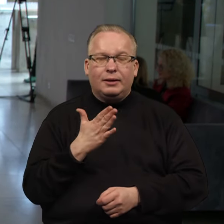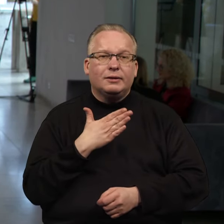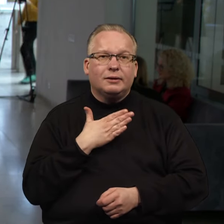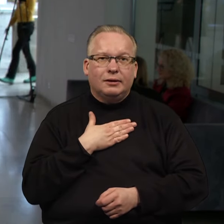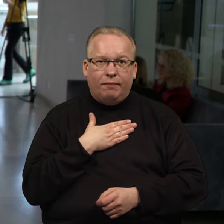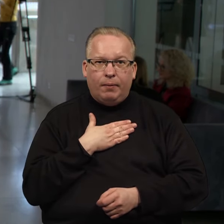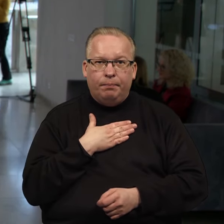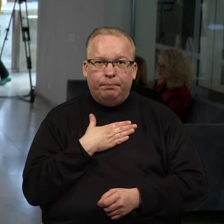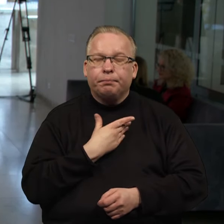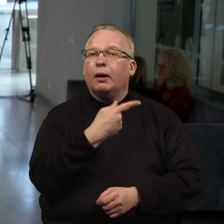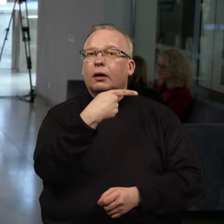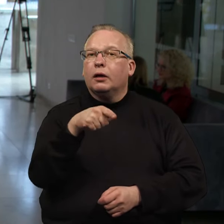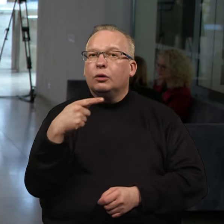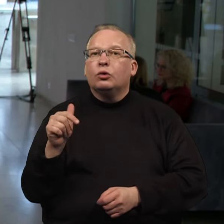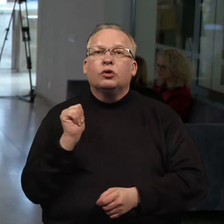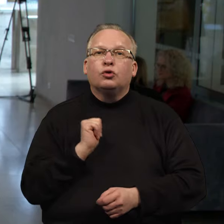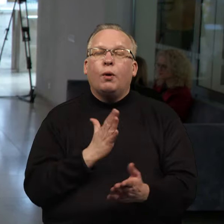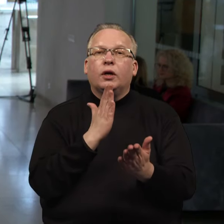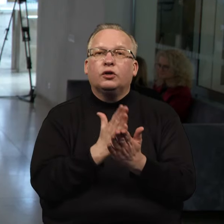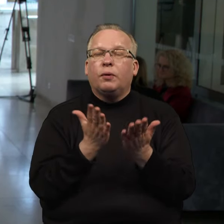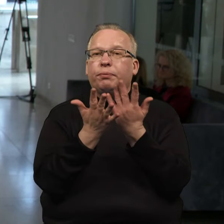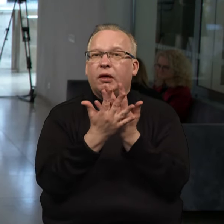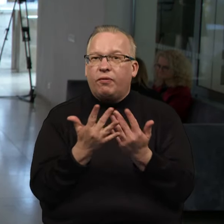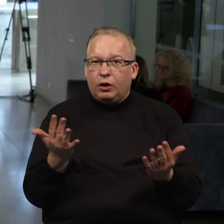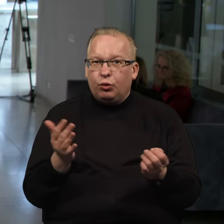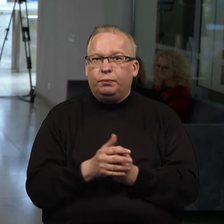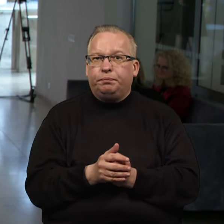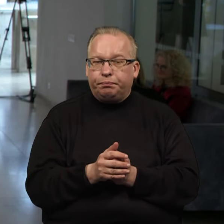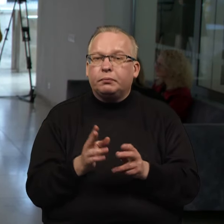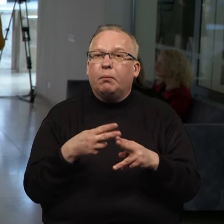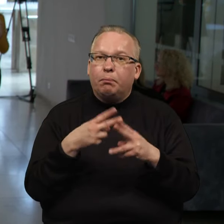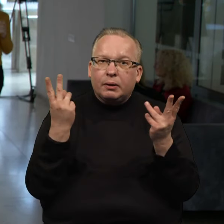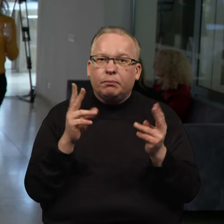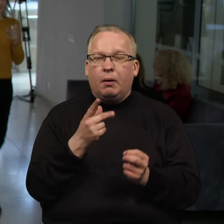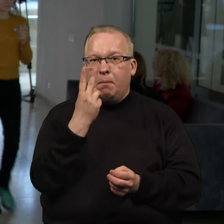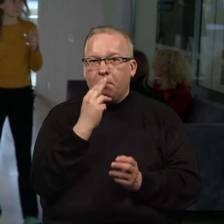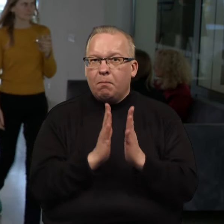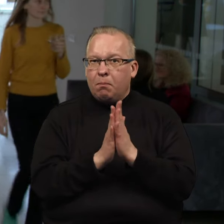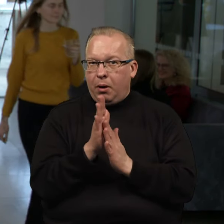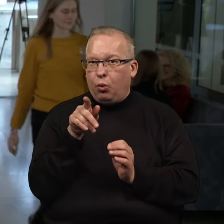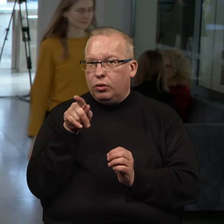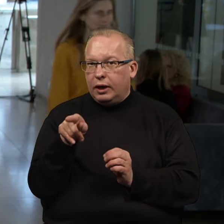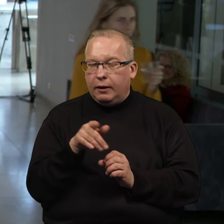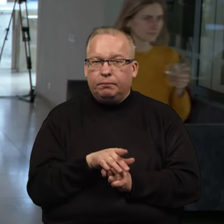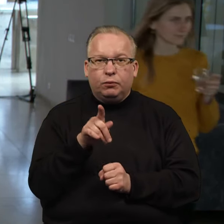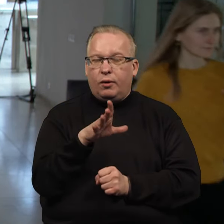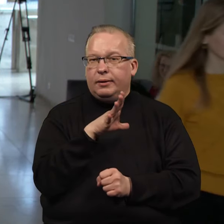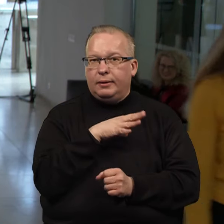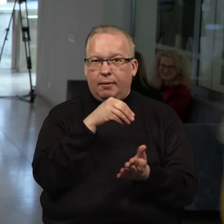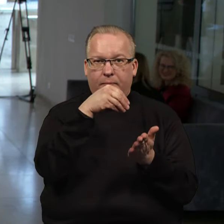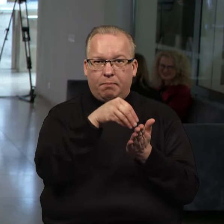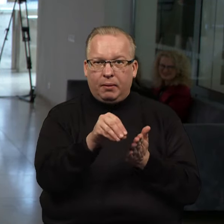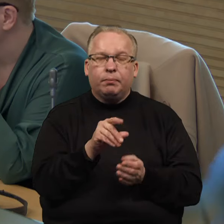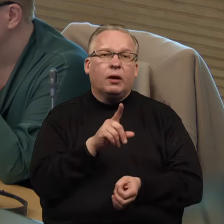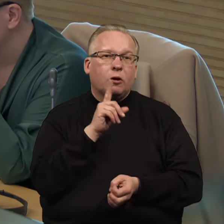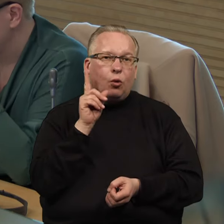kitus žmonės. Dažniausiai būna ir įvairių sužalojimų patyria paugliai ir taip toliau. Jos nebegalės nusipirkti jau